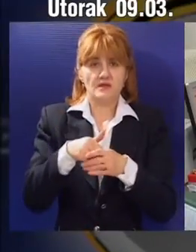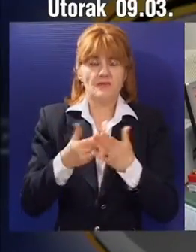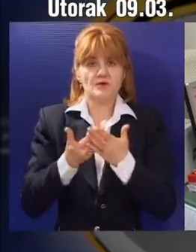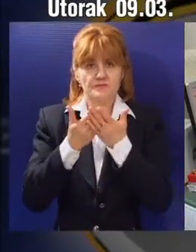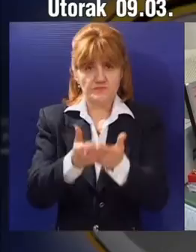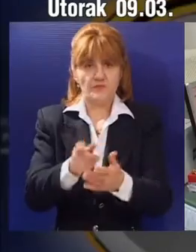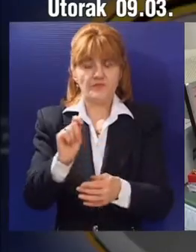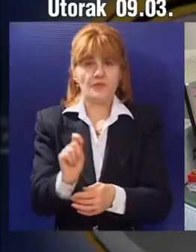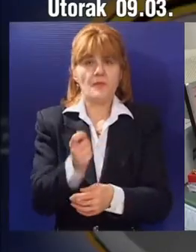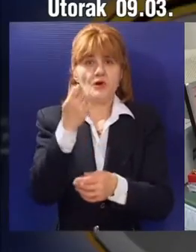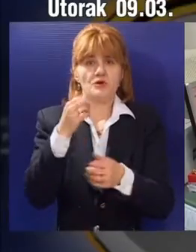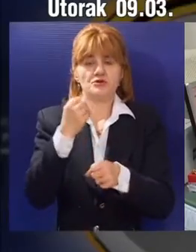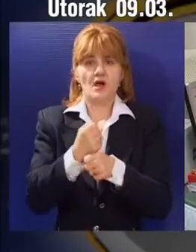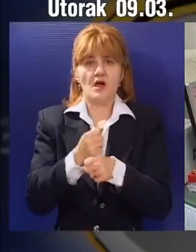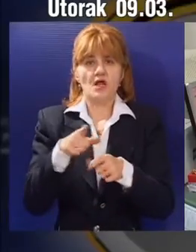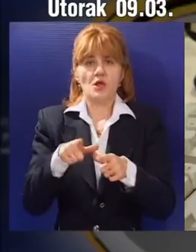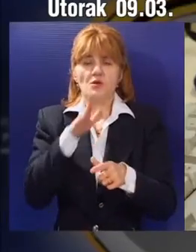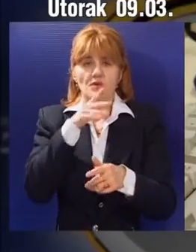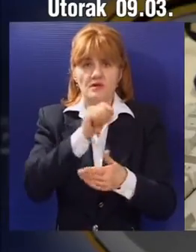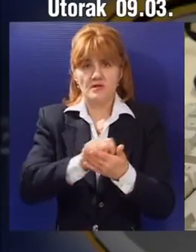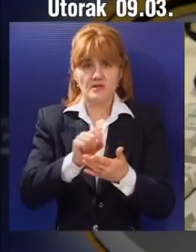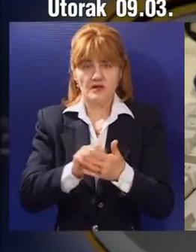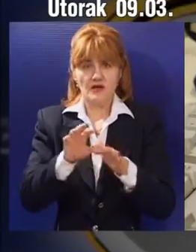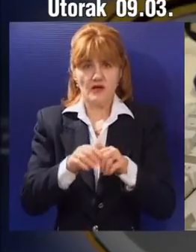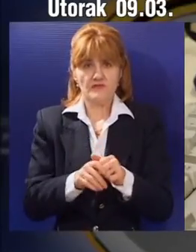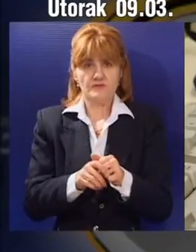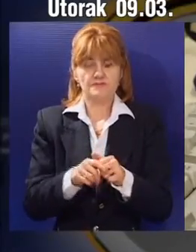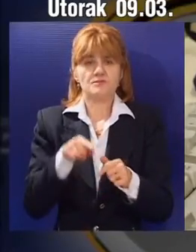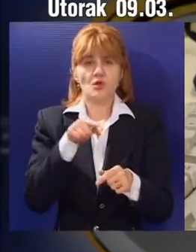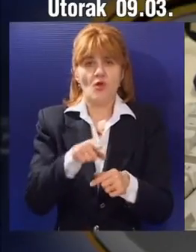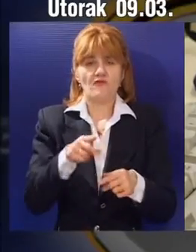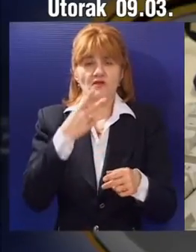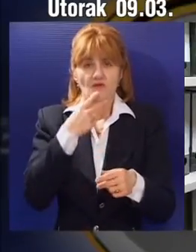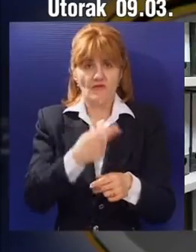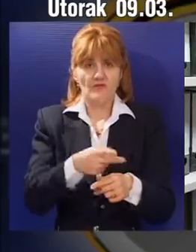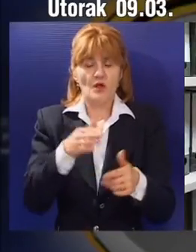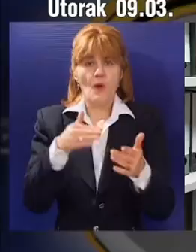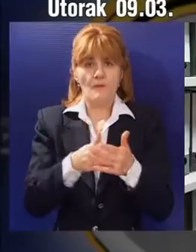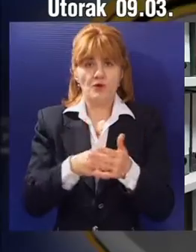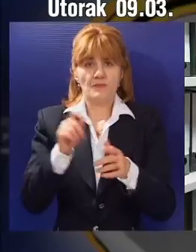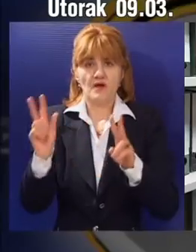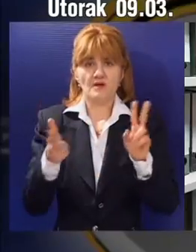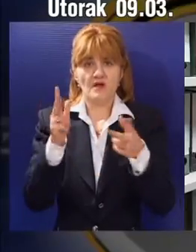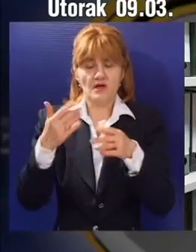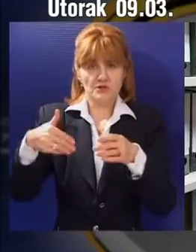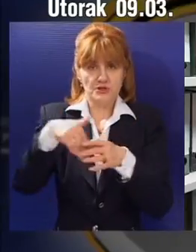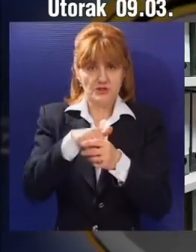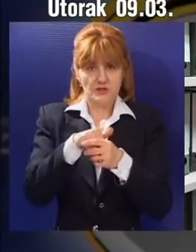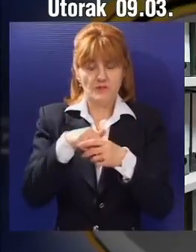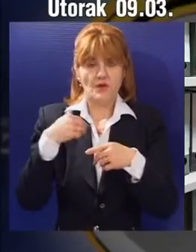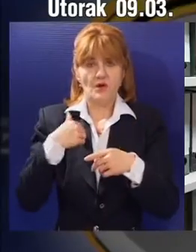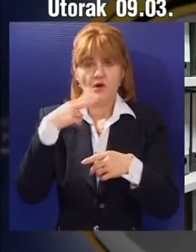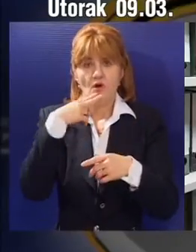Pomoću subvencija pronašla je novo radno mesto u knjigovodstvenom servisu. Ovdje se ukazala potreba za radnikom u knjigovodstvu,